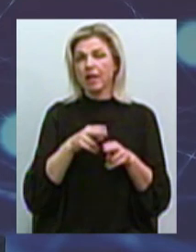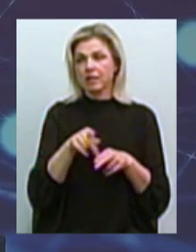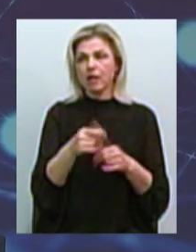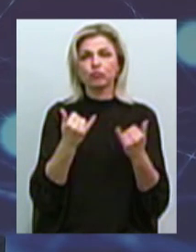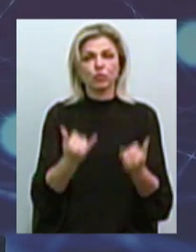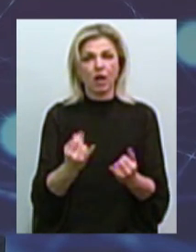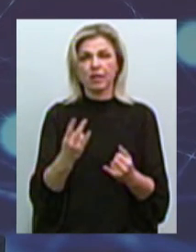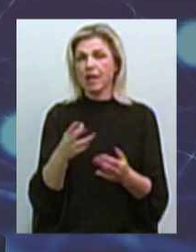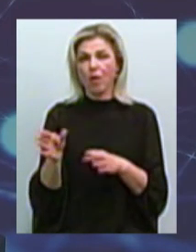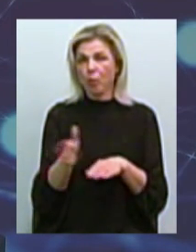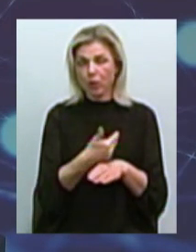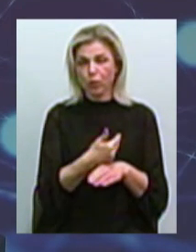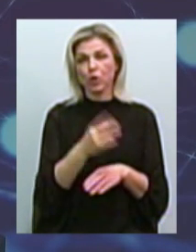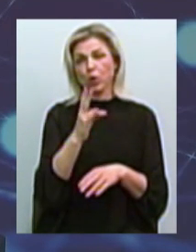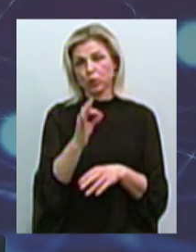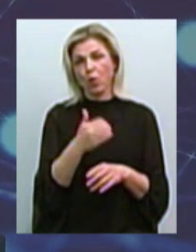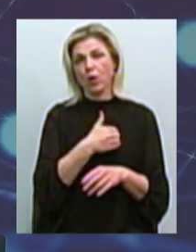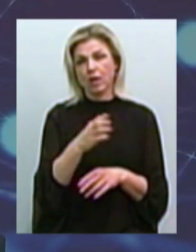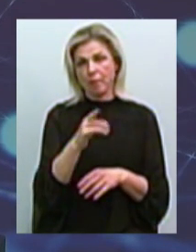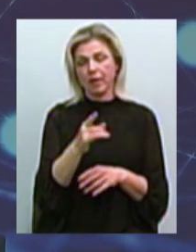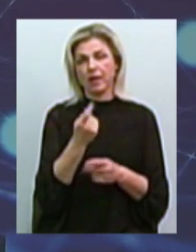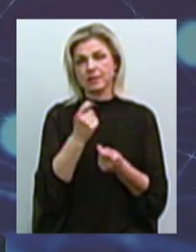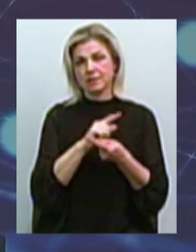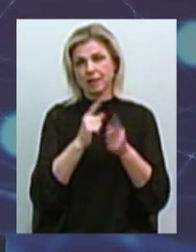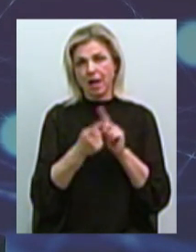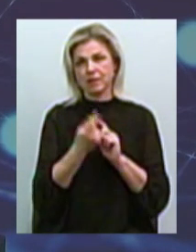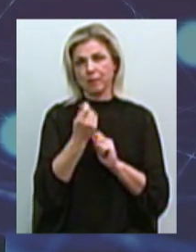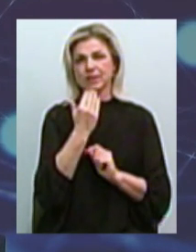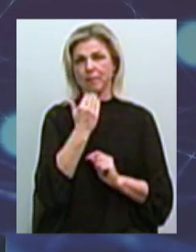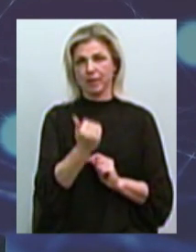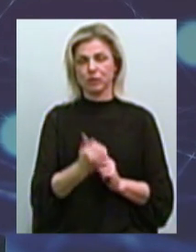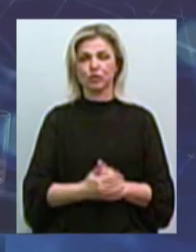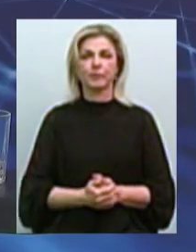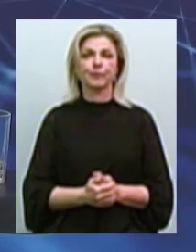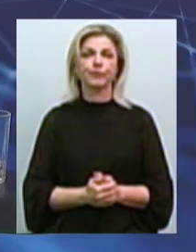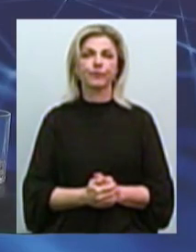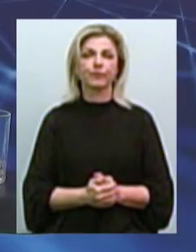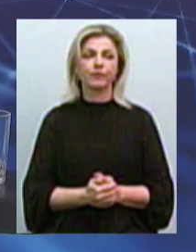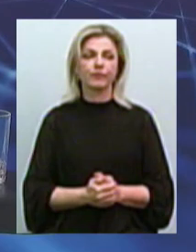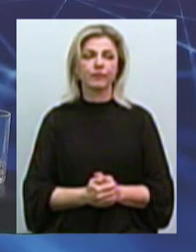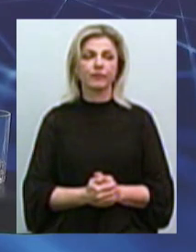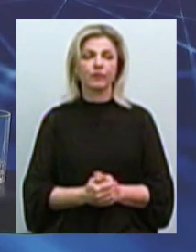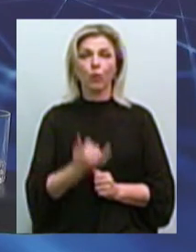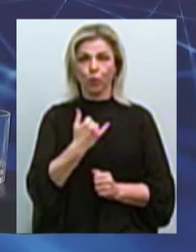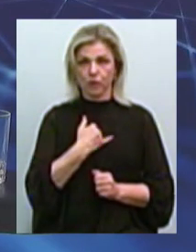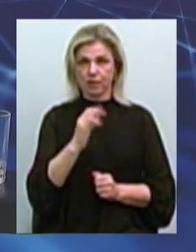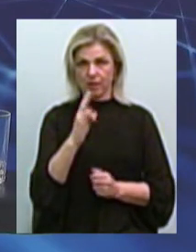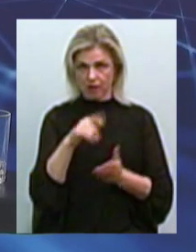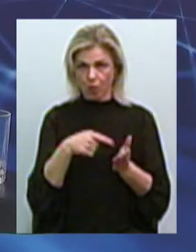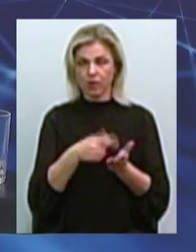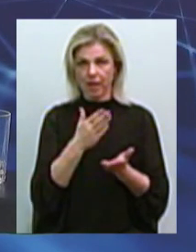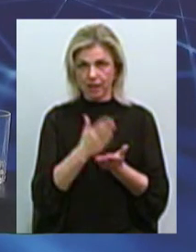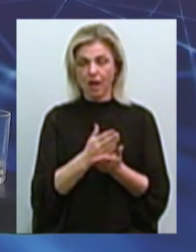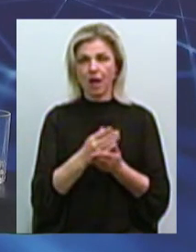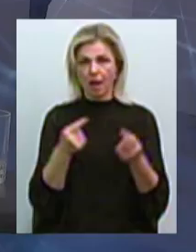крайней мере, они хоть станут немножко симпатичными. А у нас в Маколаеве є певний архетип?